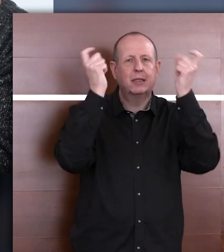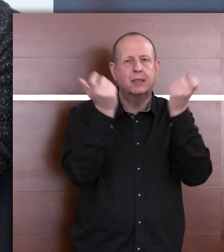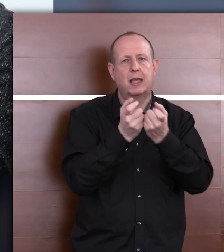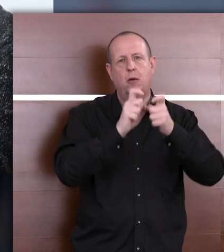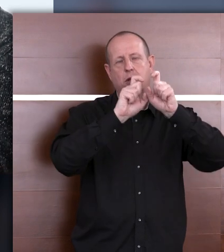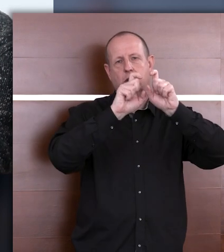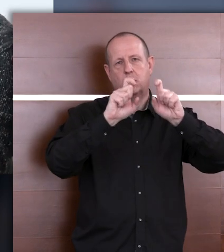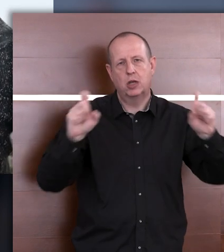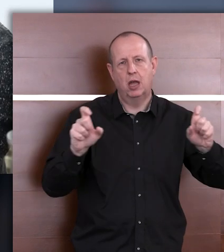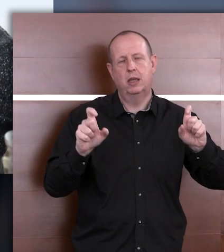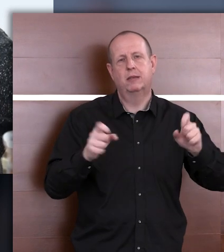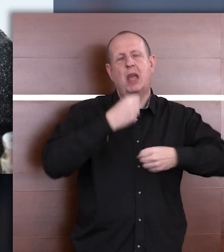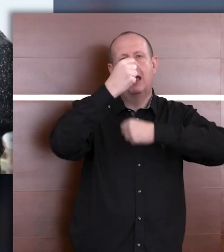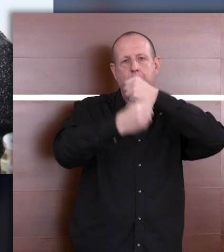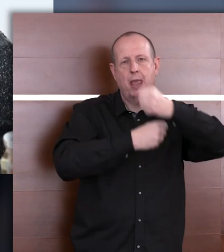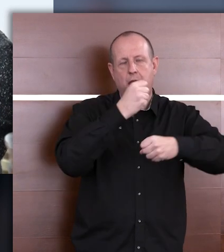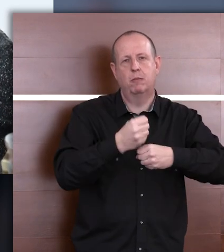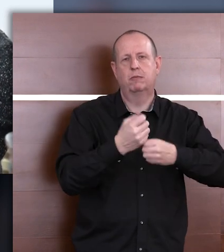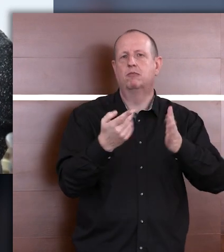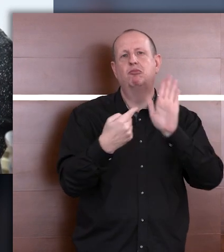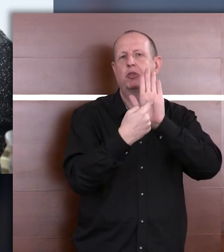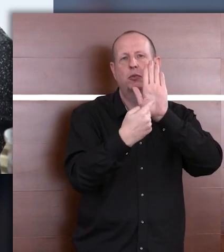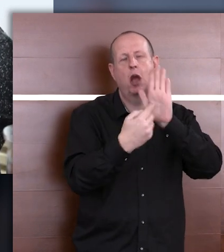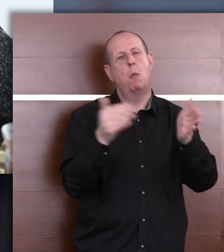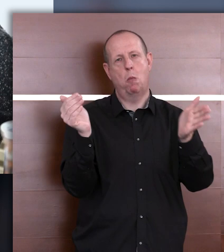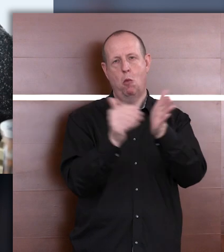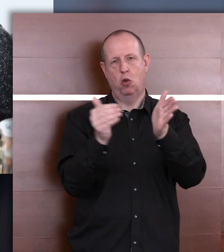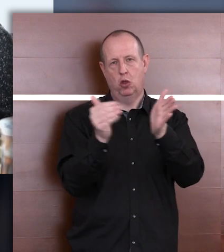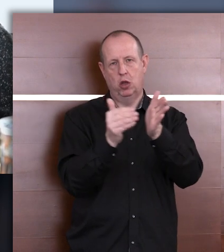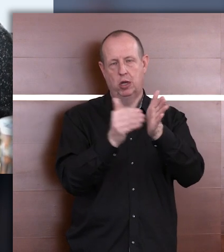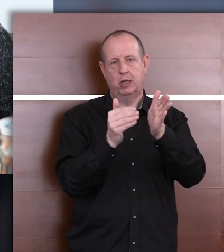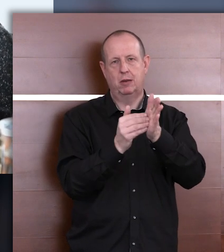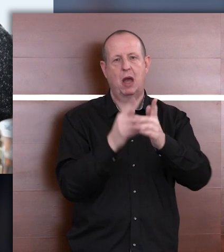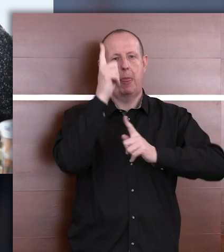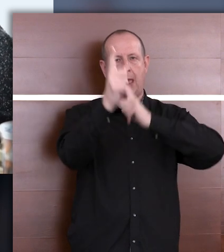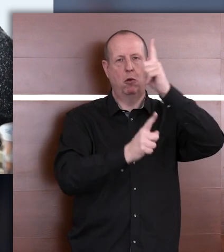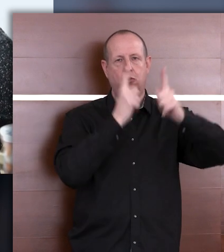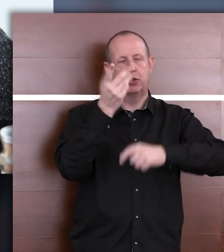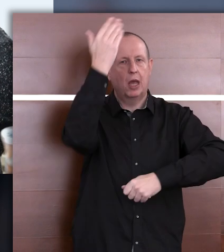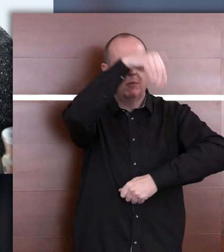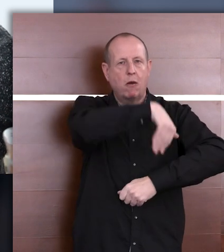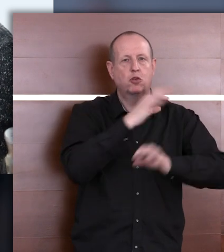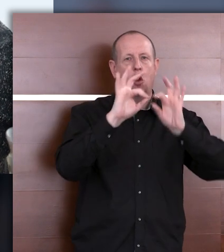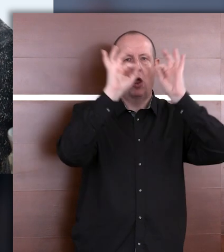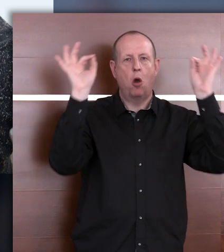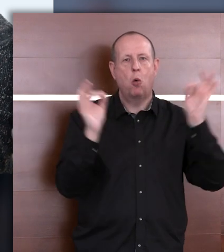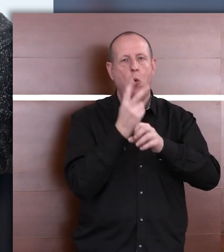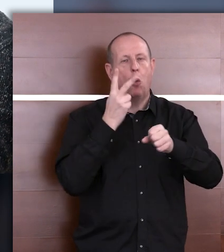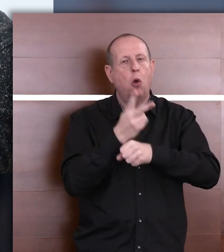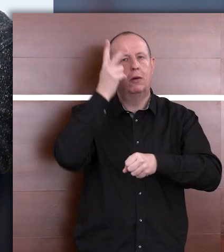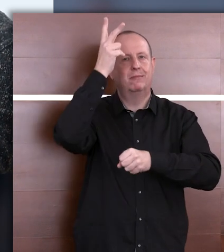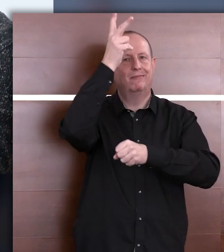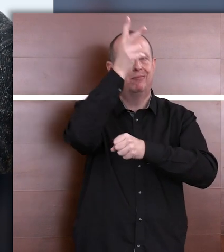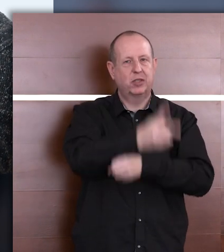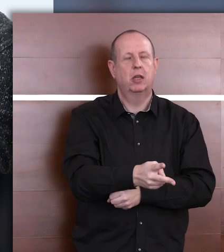się dzieją i one pokazują tę potrzebę, żeby nauczyciele w szkołach ogólnodostępnych, żeby